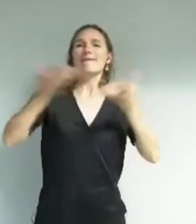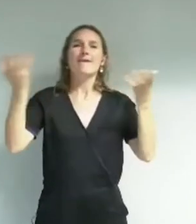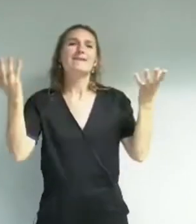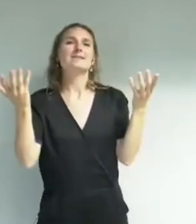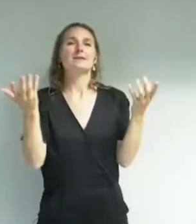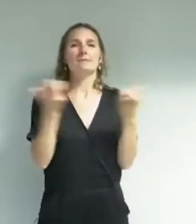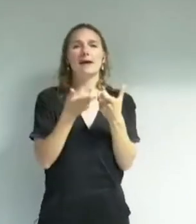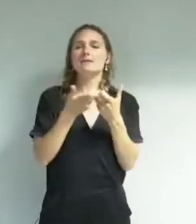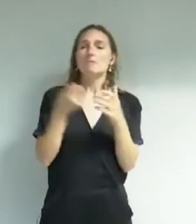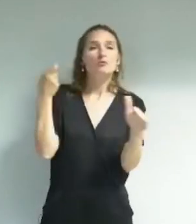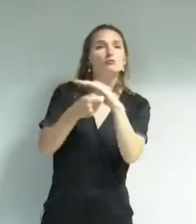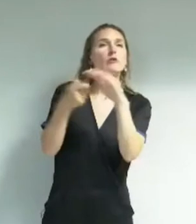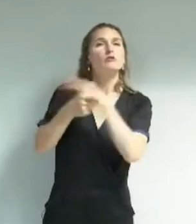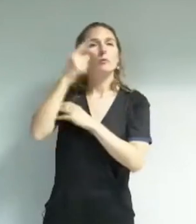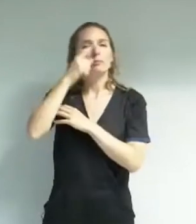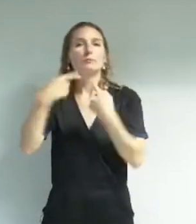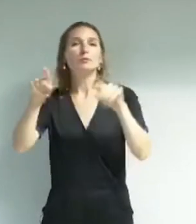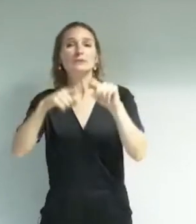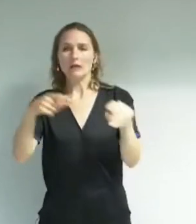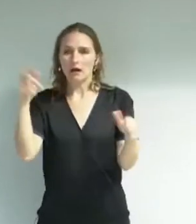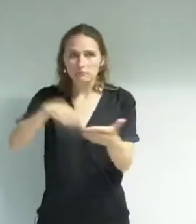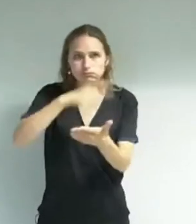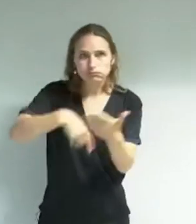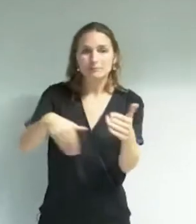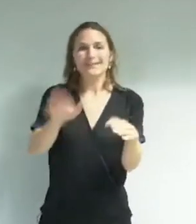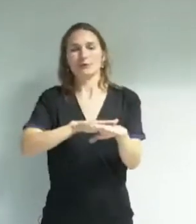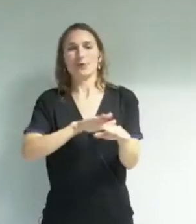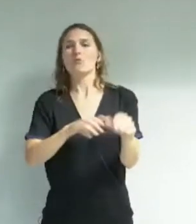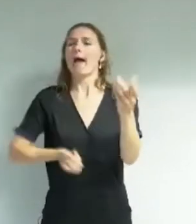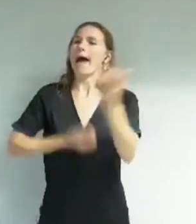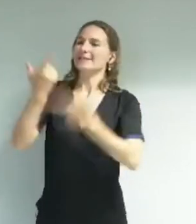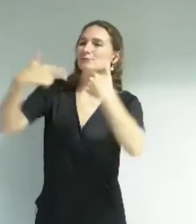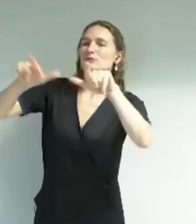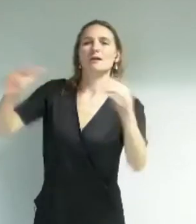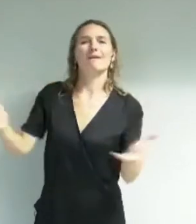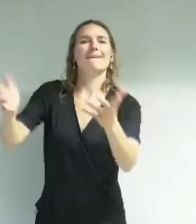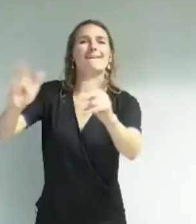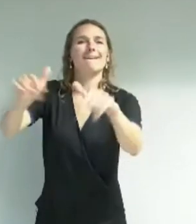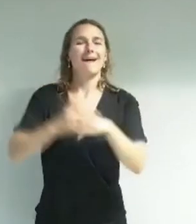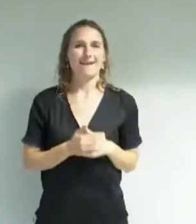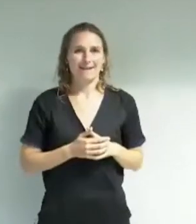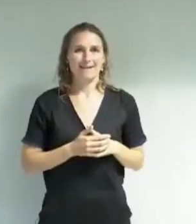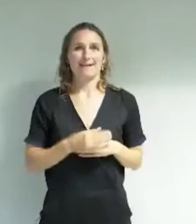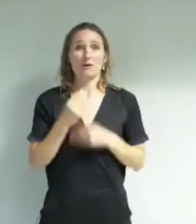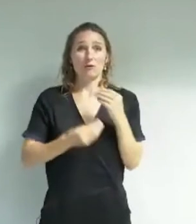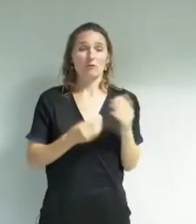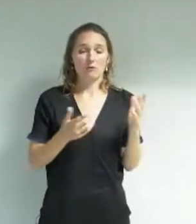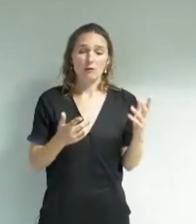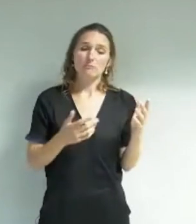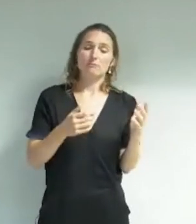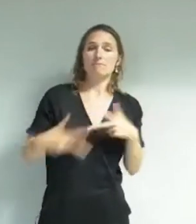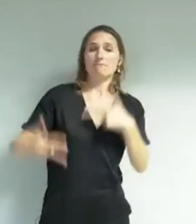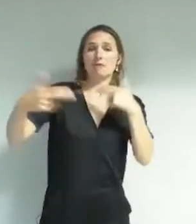grandes figures de la musique et même l'affirmation sur laquelle le mandat 14-20 a posé le socle d'une politique culturelle renouvelée,